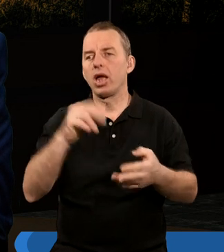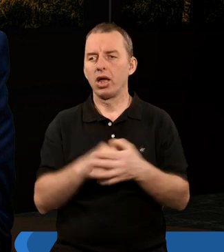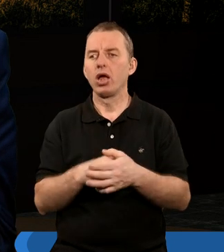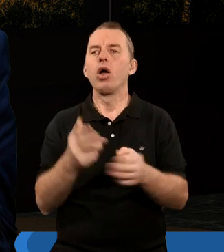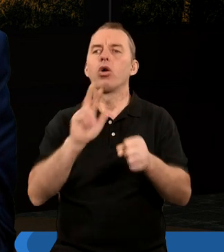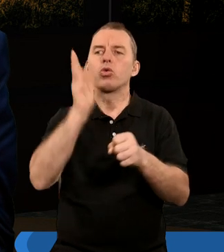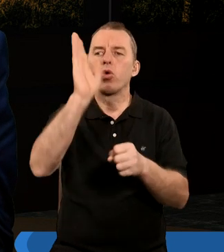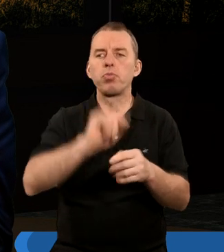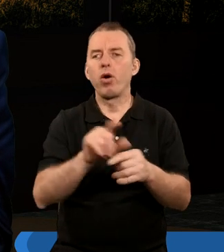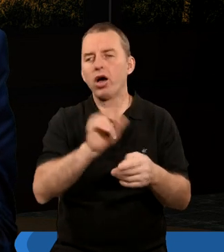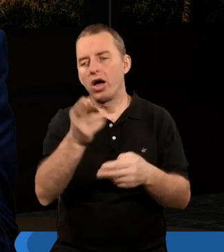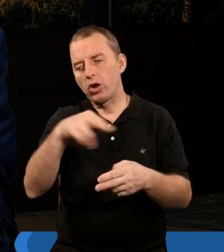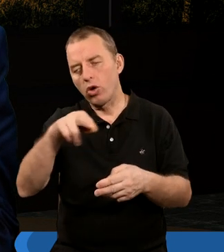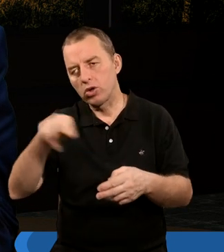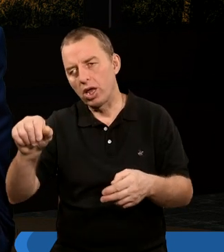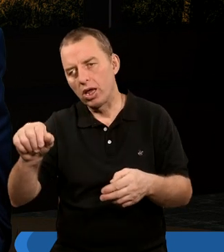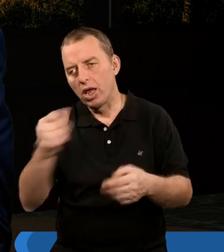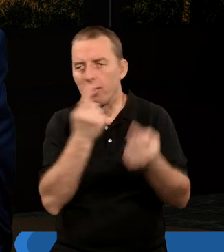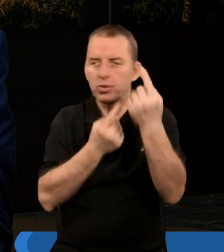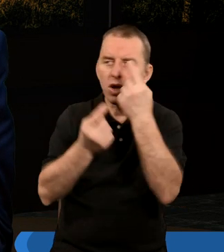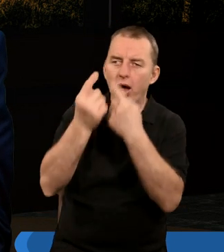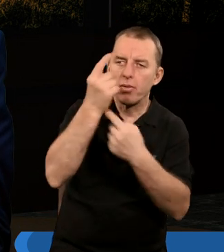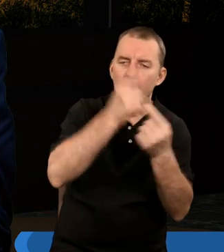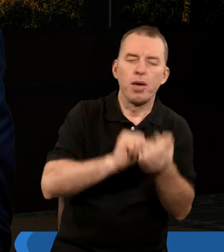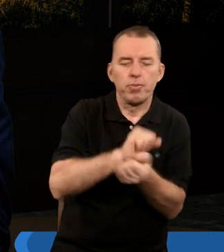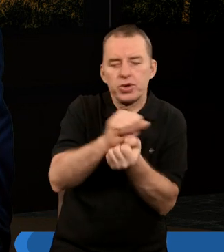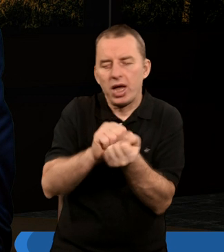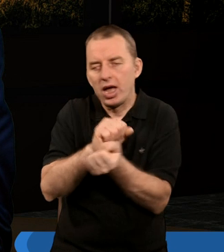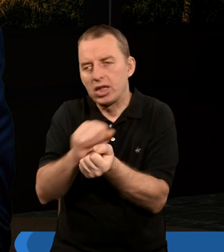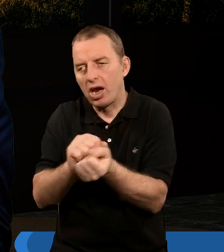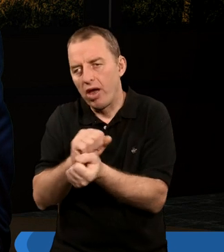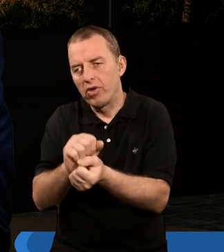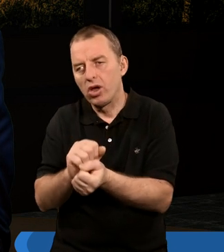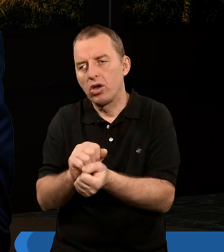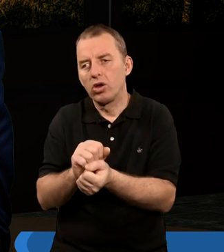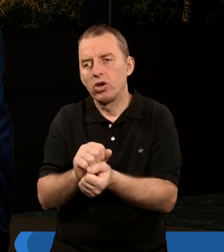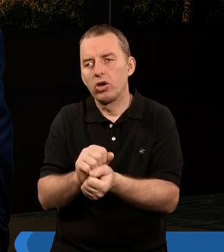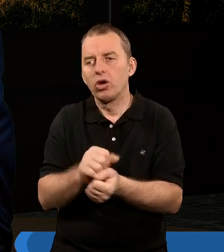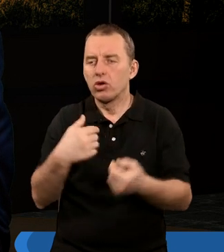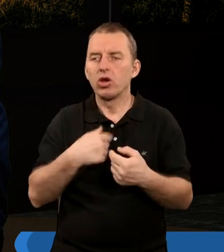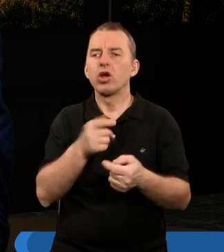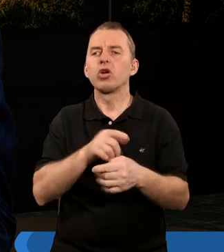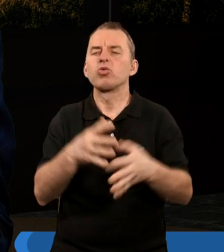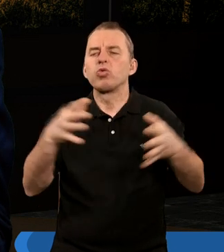no później po pewnego rodzaju przemyśleniu, przetrawieniu stało się ogromną goryczą. Mówię tutaj o